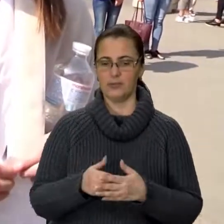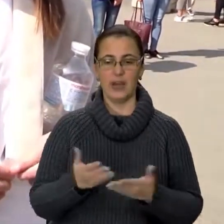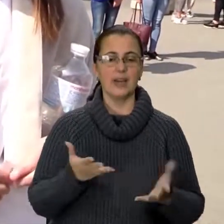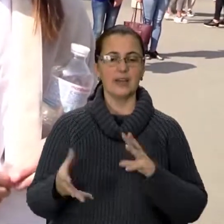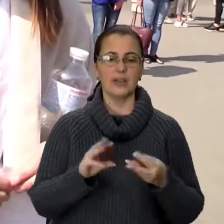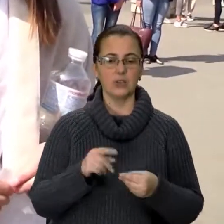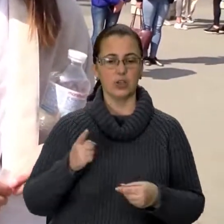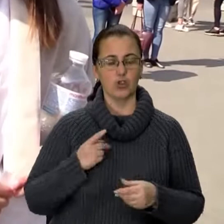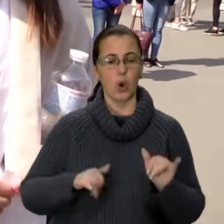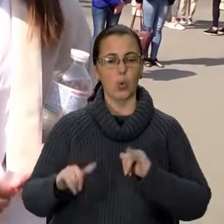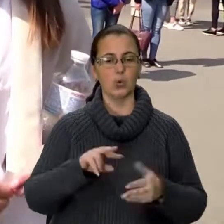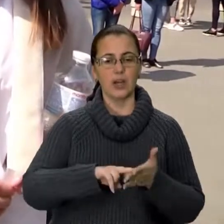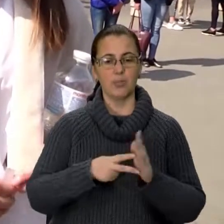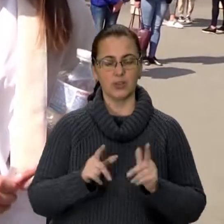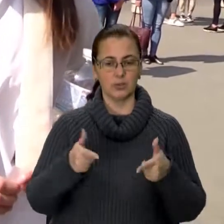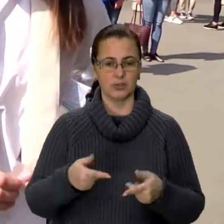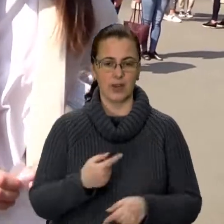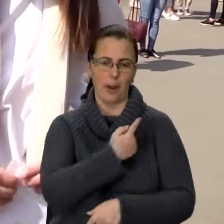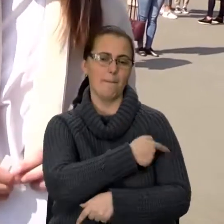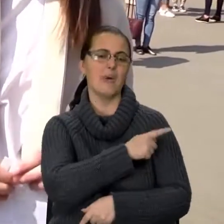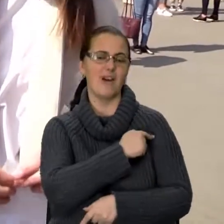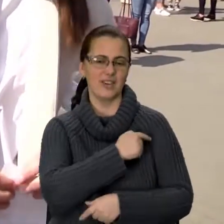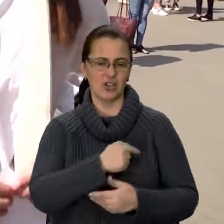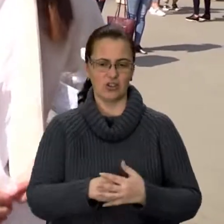очікуєте і куди плануєте вступати? Медичне.